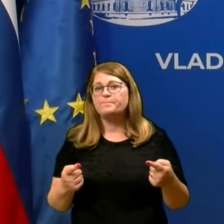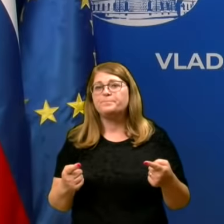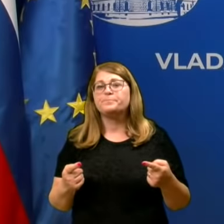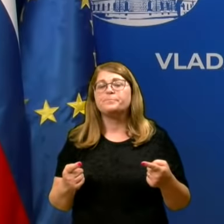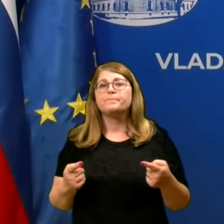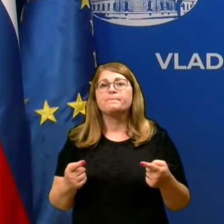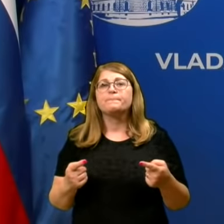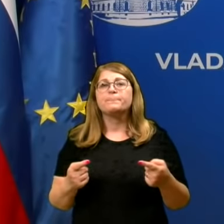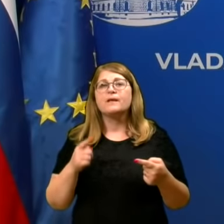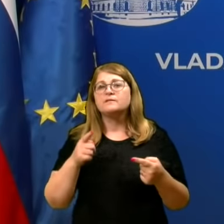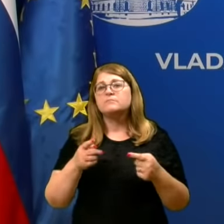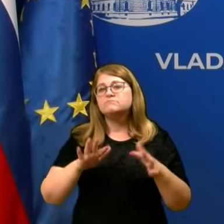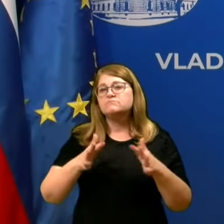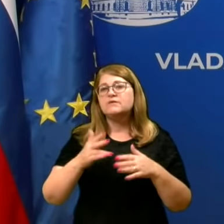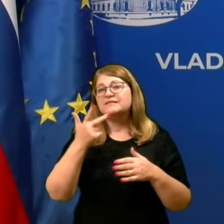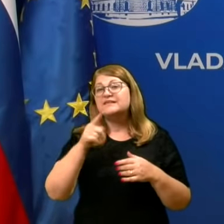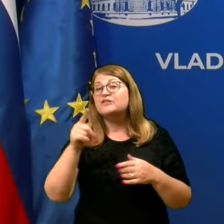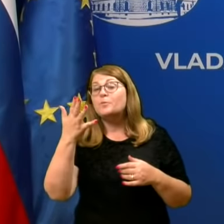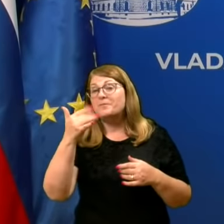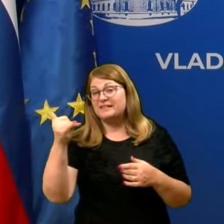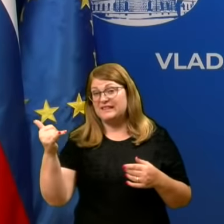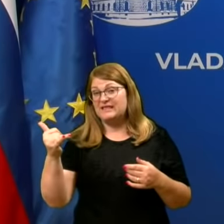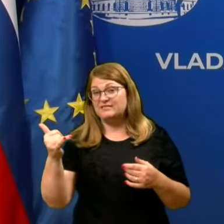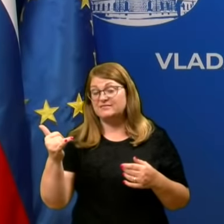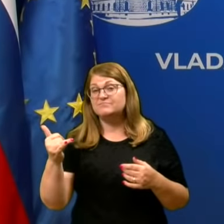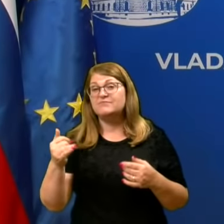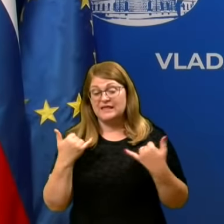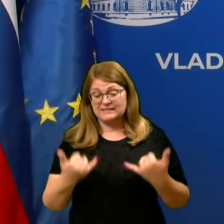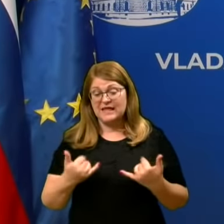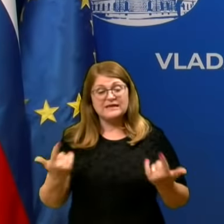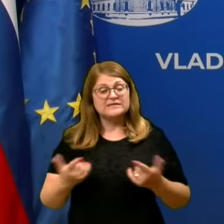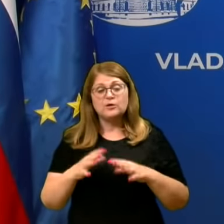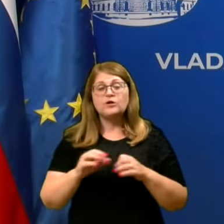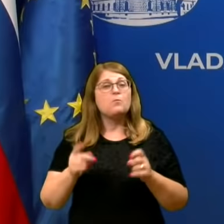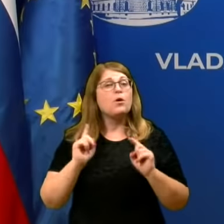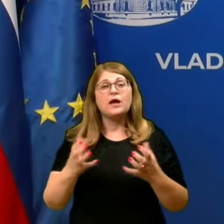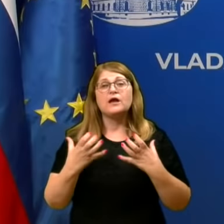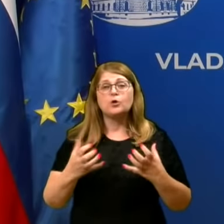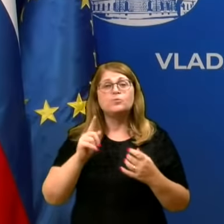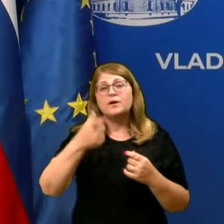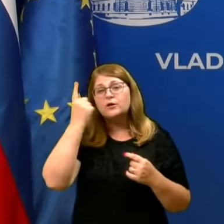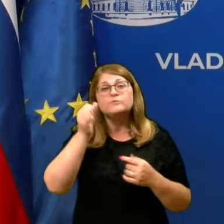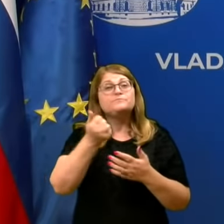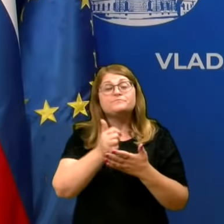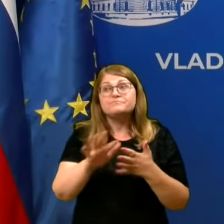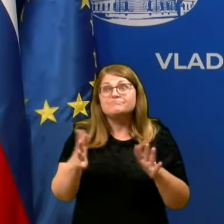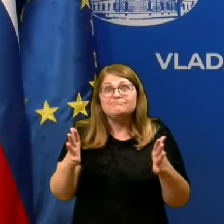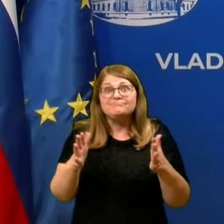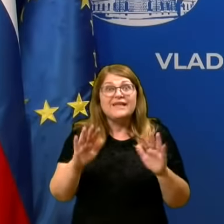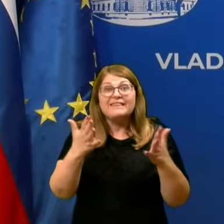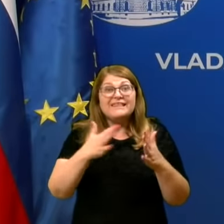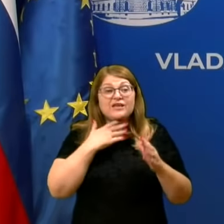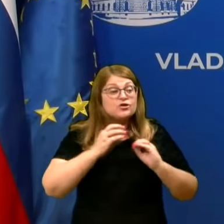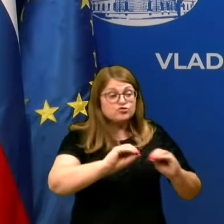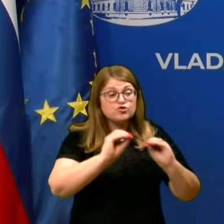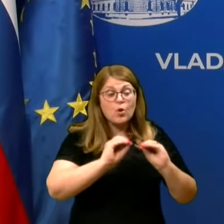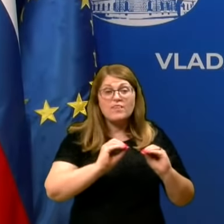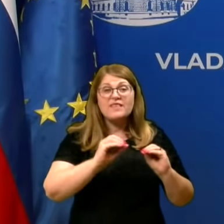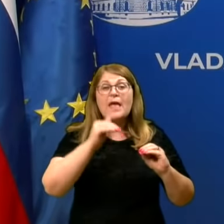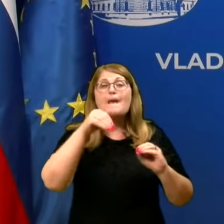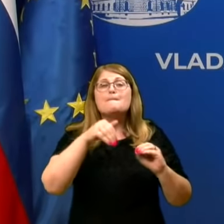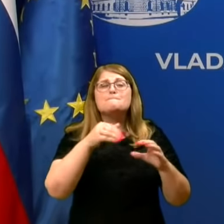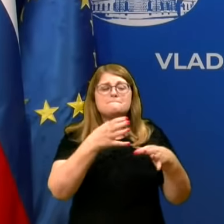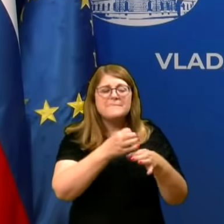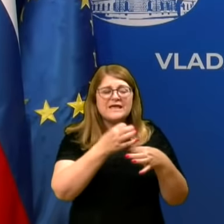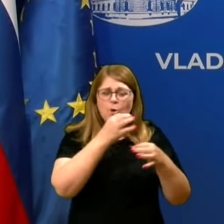zdajšnjo epidemijo je tam nekje, okoli tudi do pet let. In lahko danes najdemo kar hočemo, ampak ljudje nastalno ni, ni šolovnih mikrobiologov, da bih lahko dal za